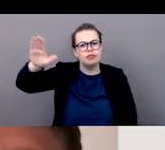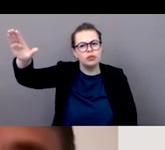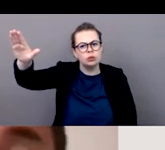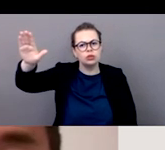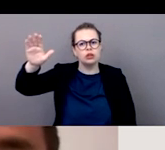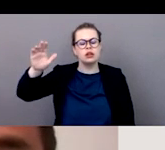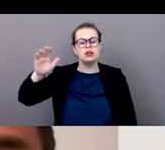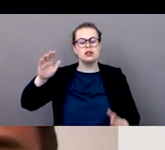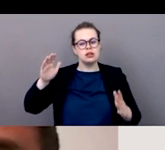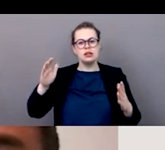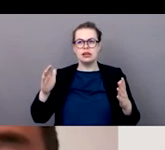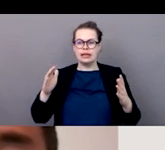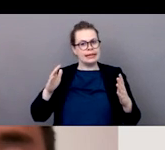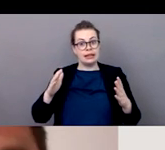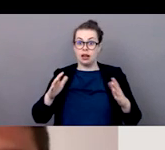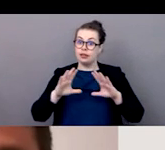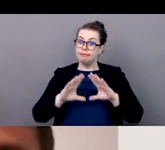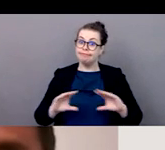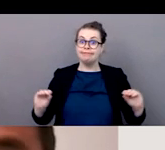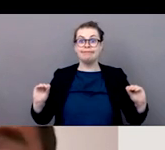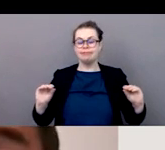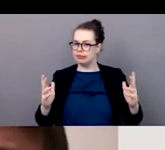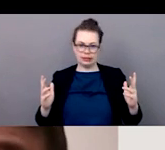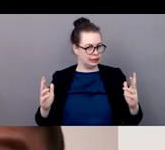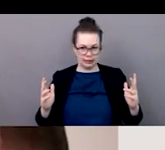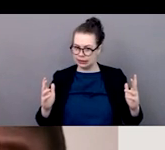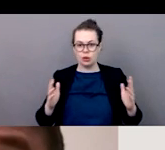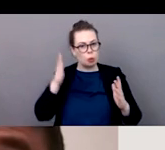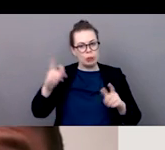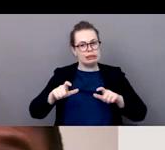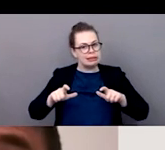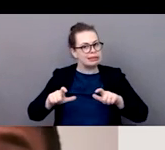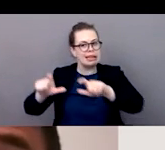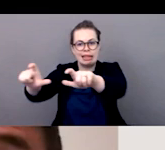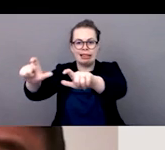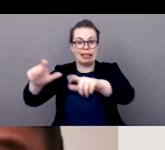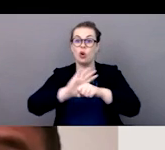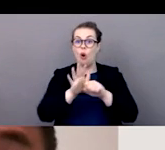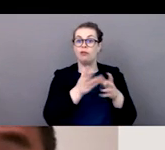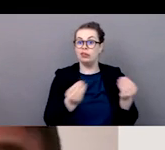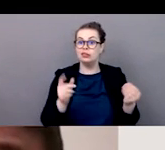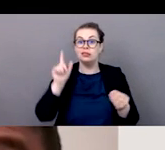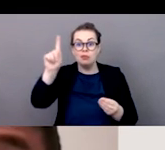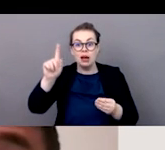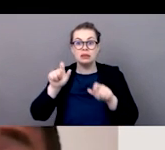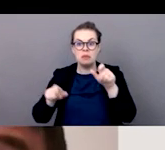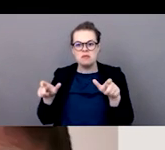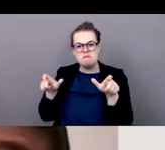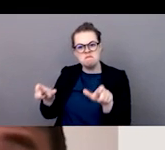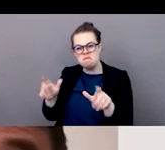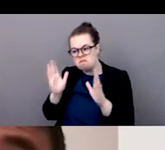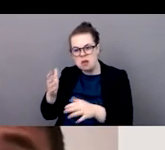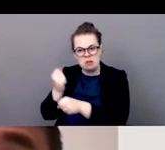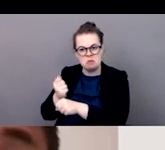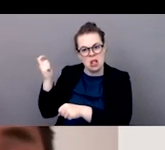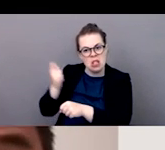fortement que cette situation va continuer à l'avenir et nos résultats vont être très pertinents